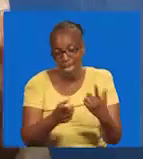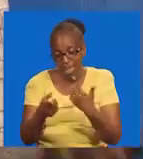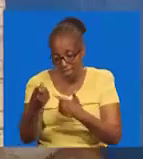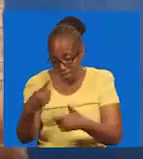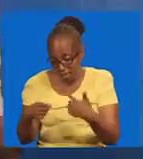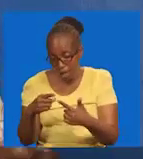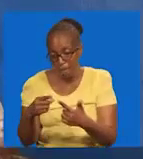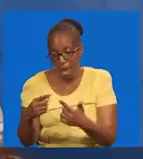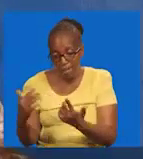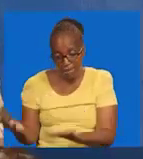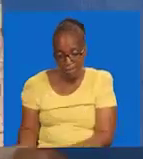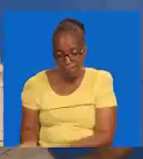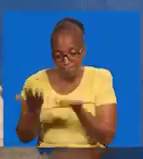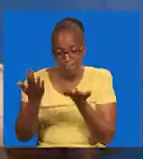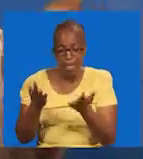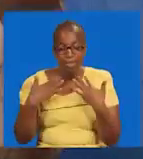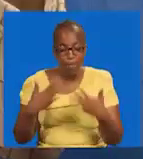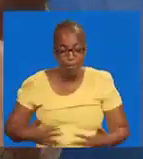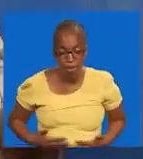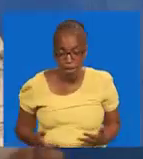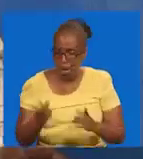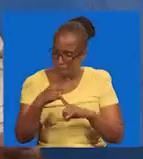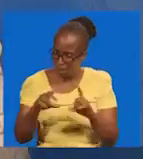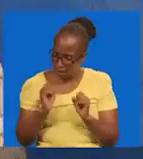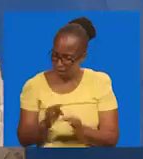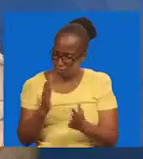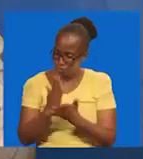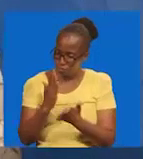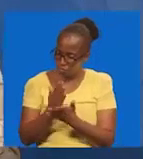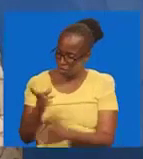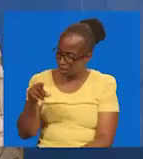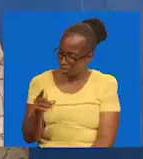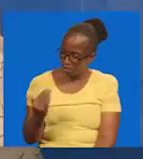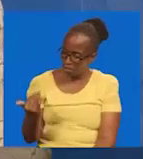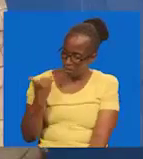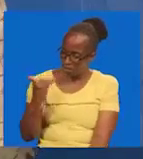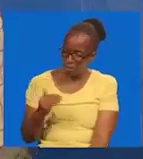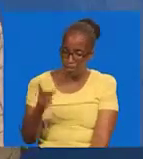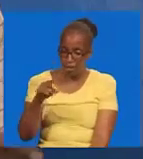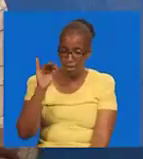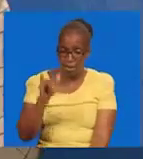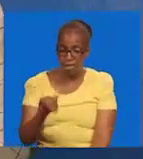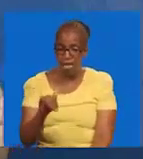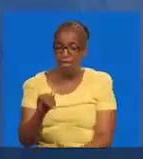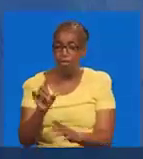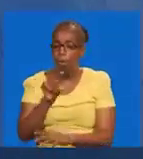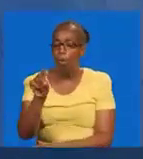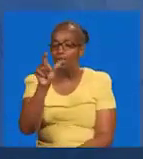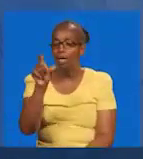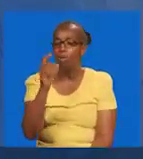Wakaiba muili wake. Na kama walikuwa wamelala. Ninjabongani liliwafanya waweko kwenye kaburi.